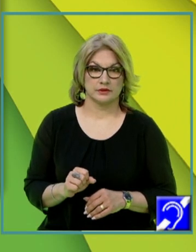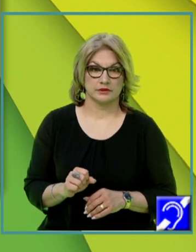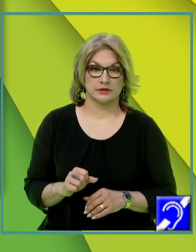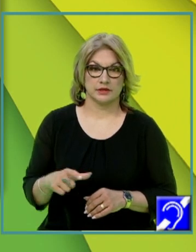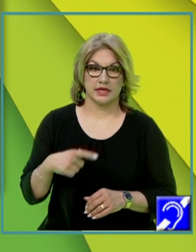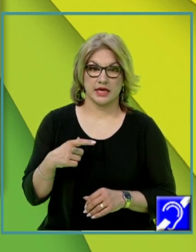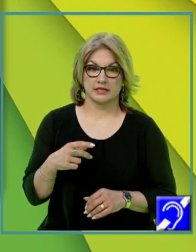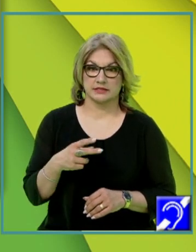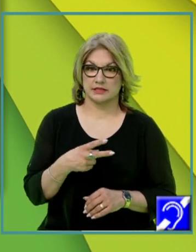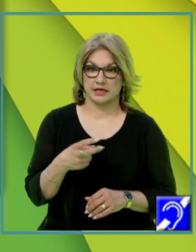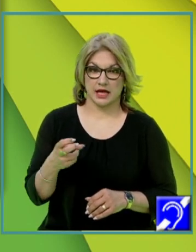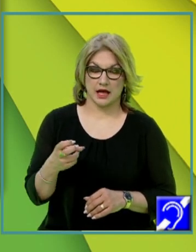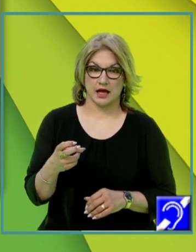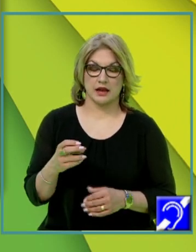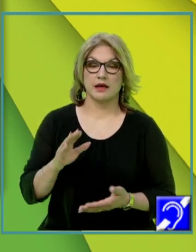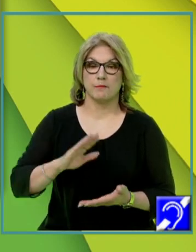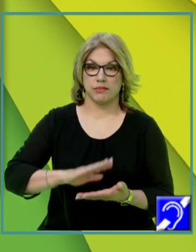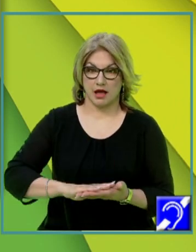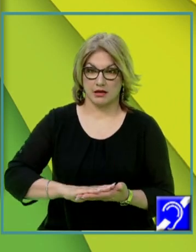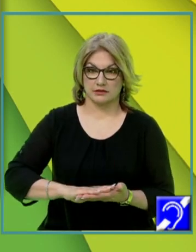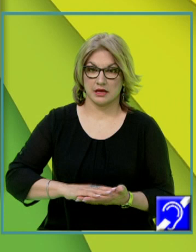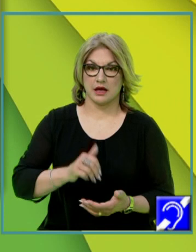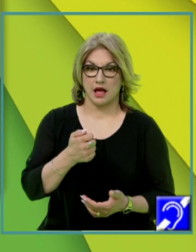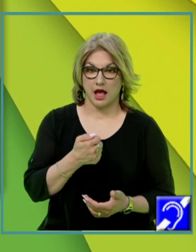este egală cu baza care este AB,